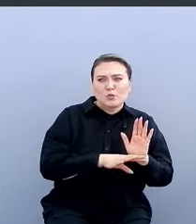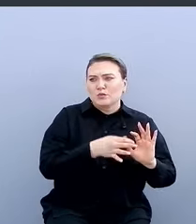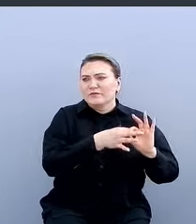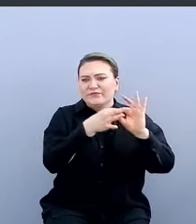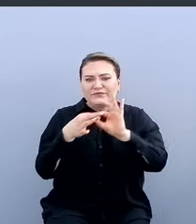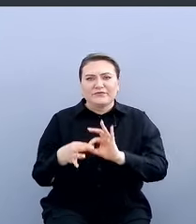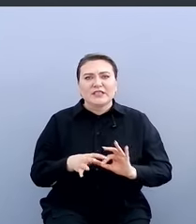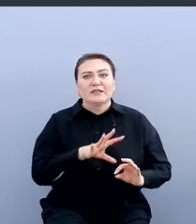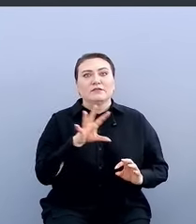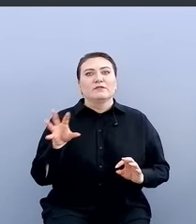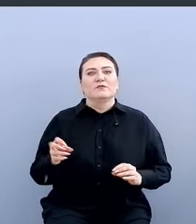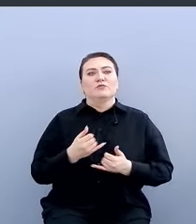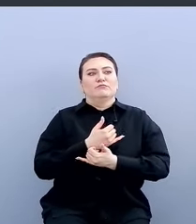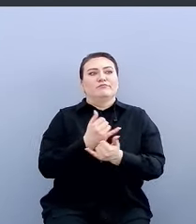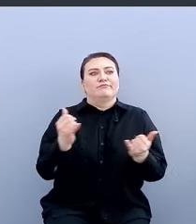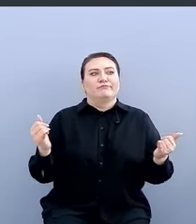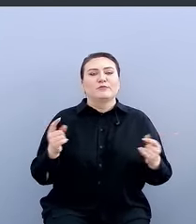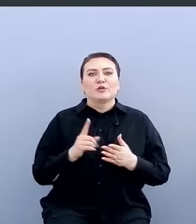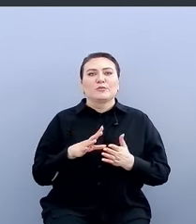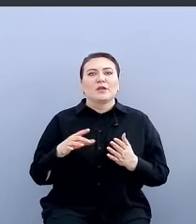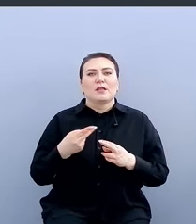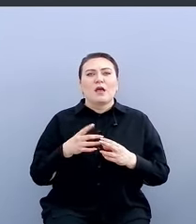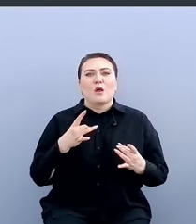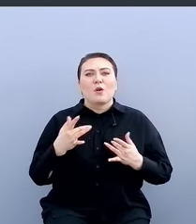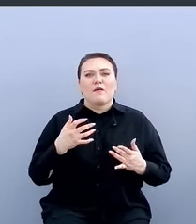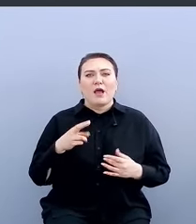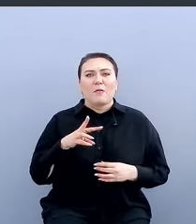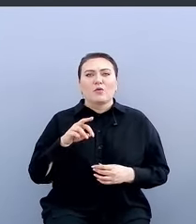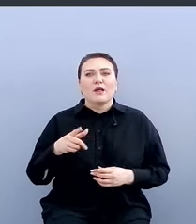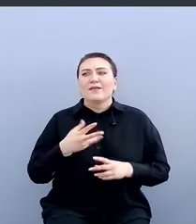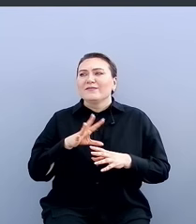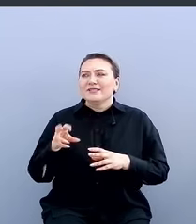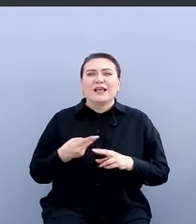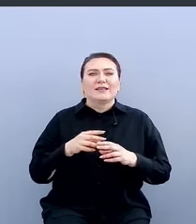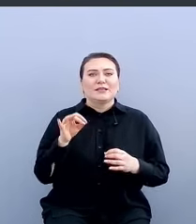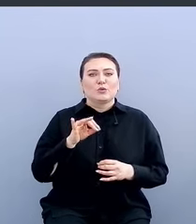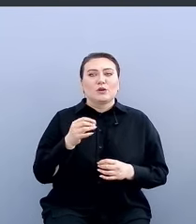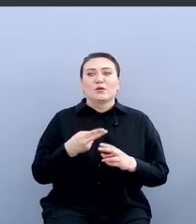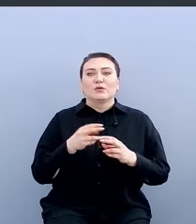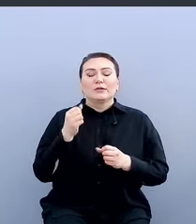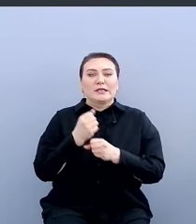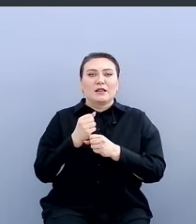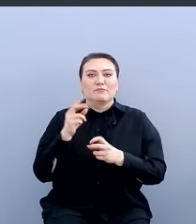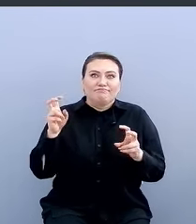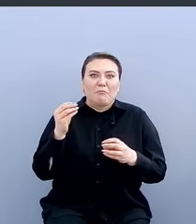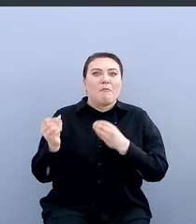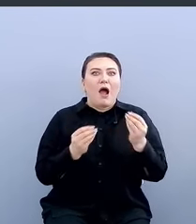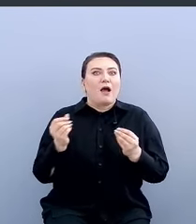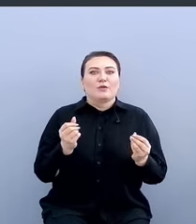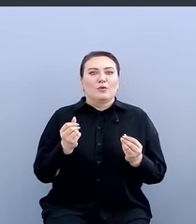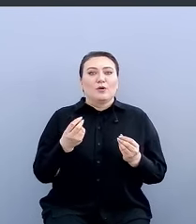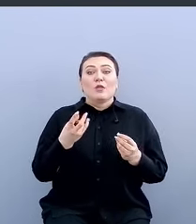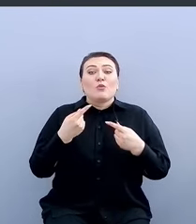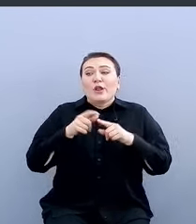и, конечно, рулевая модель. Вот это вот вся история, которая делает магию, но это на самом деле для инженера это не магия, это нормально.